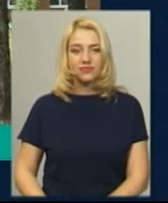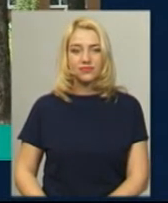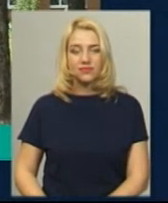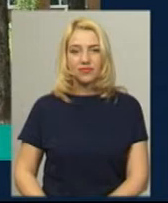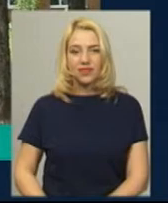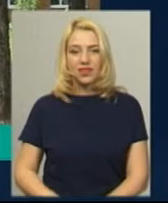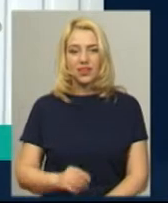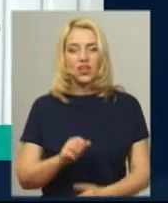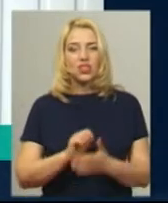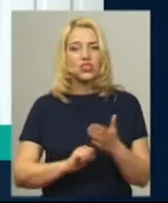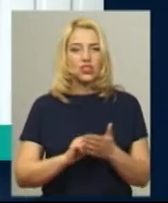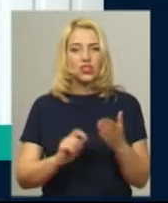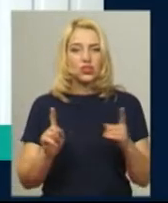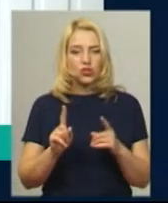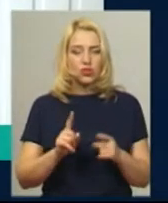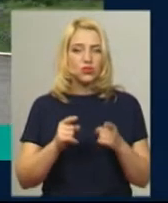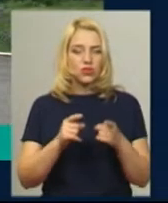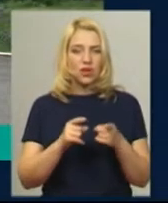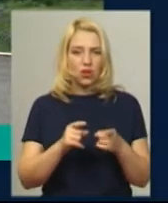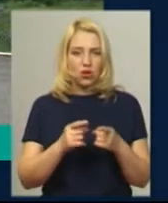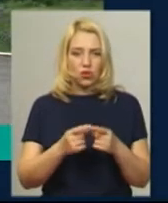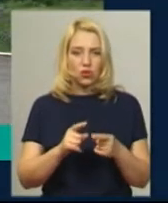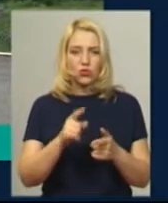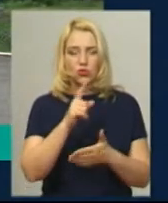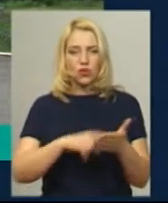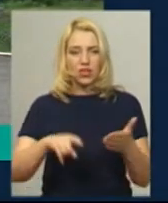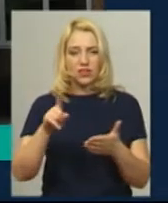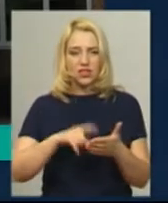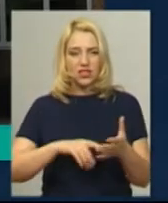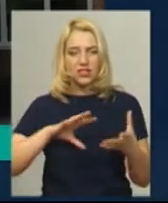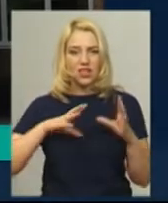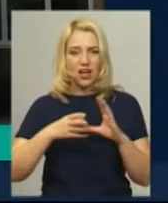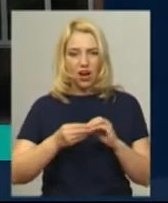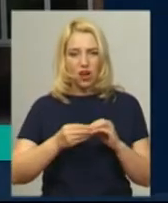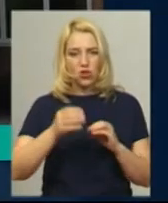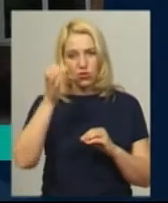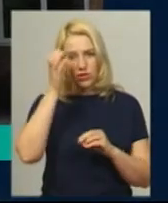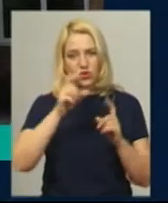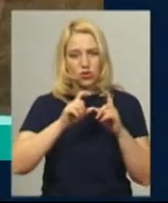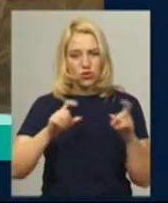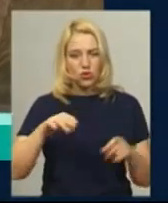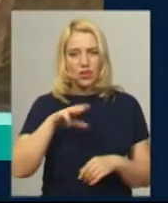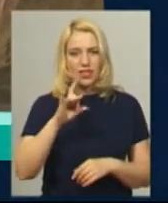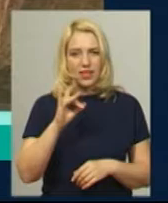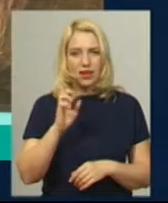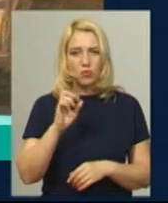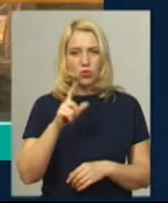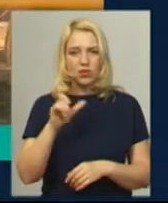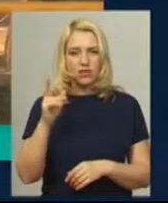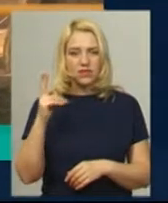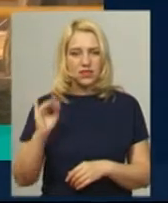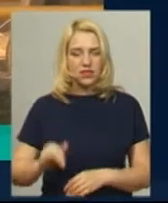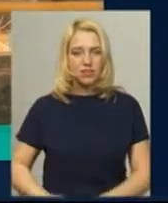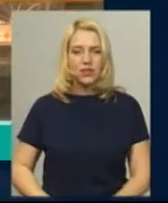Через що загрожує ліквідація Требуховецької загальноосвітньої школи 1-3 ступенів. 200 літрів спеціального